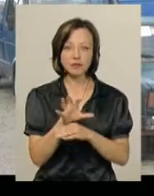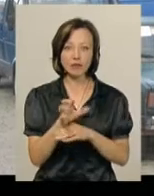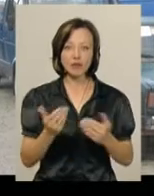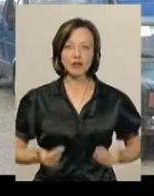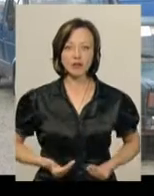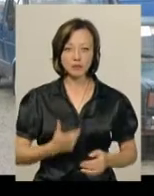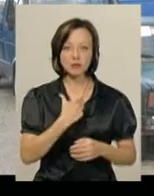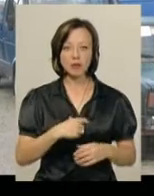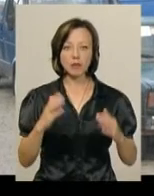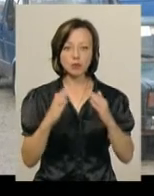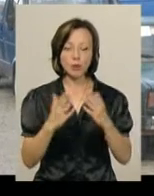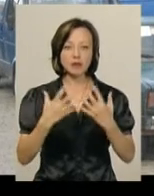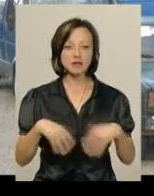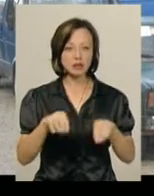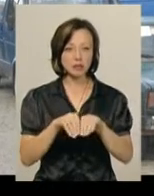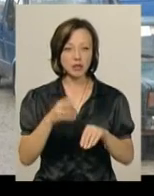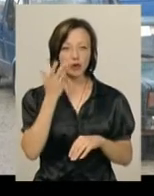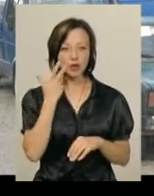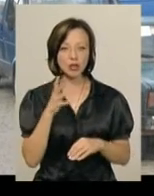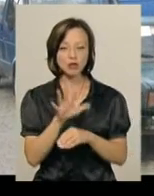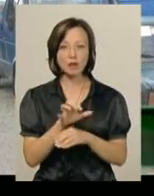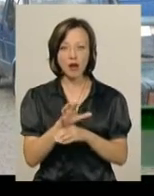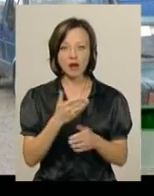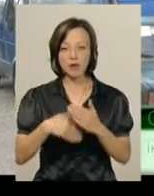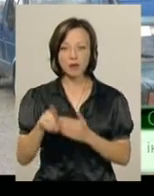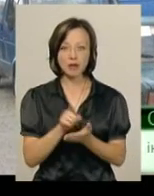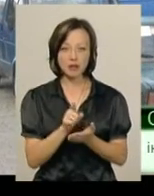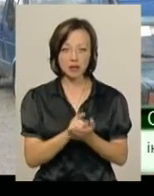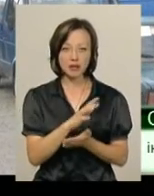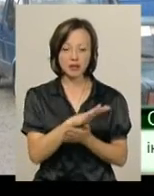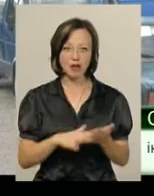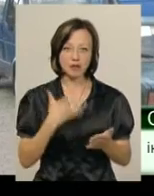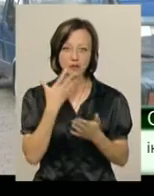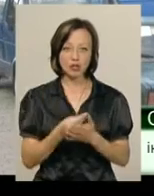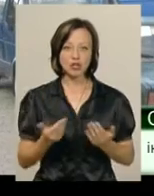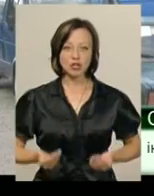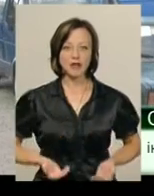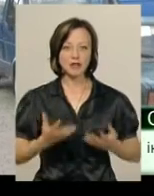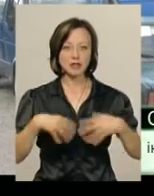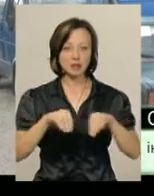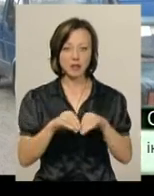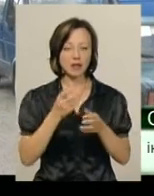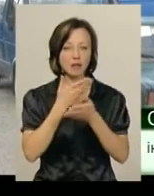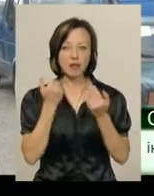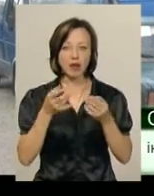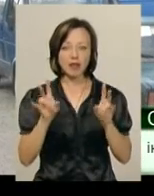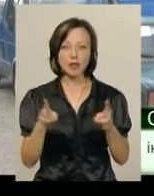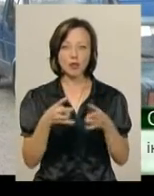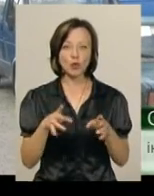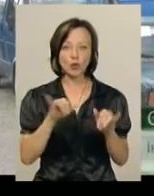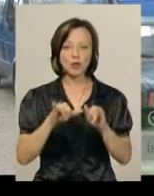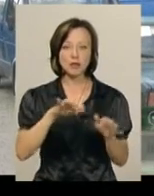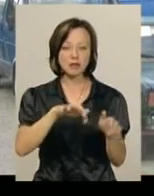в себе вдома, в сім'ї. І коли собака виходить на пенсію, вона продовжує своє життя в сім'ї. І немає необхідності кудись